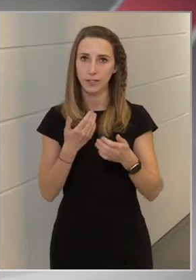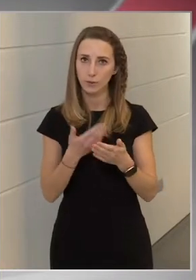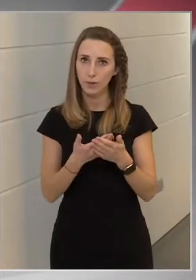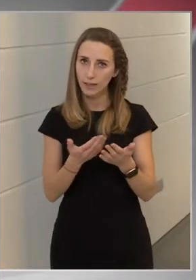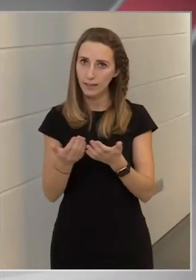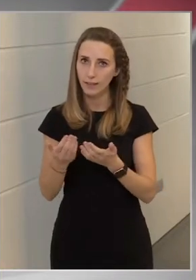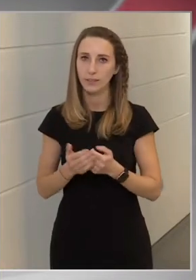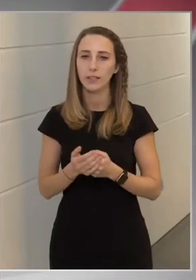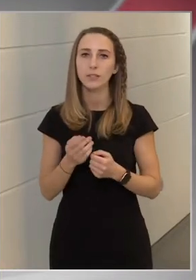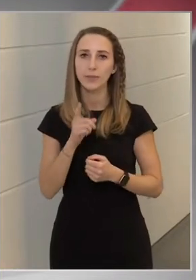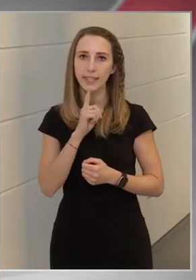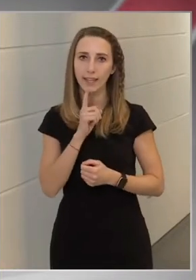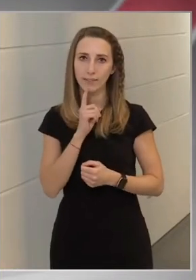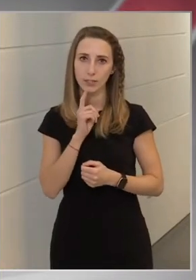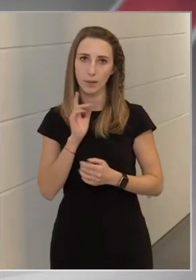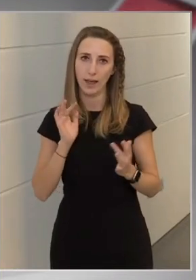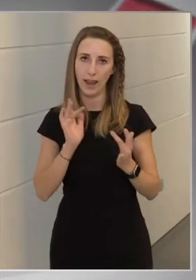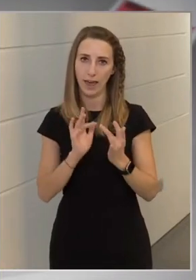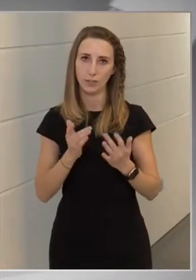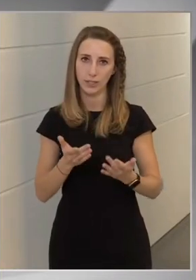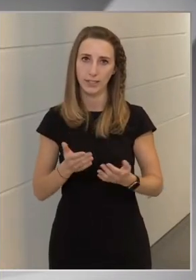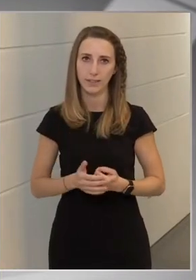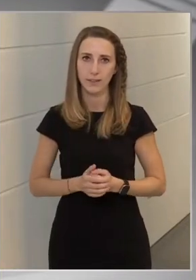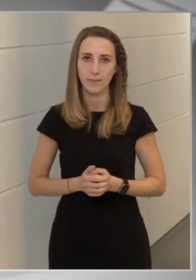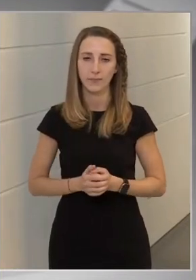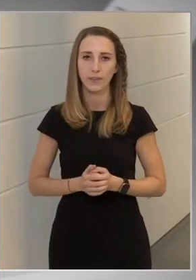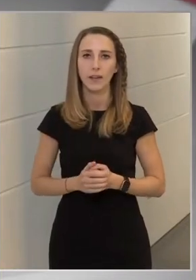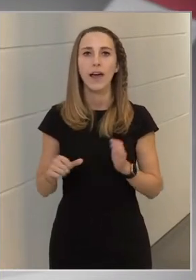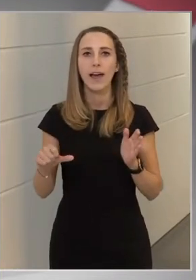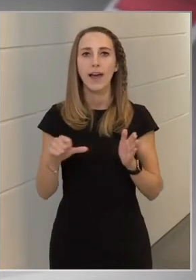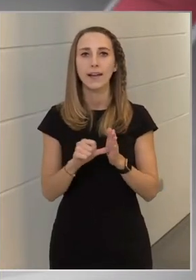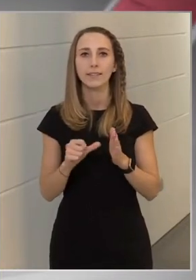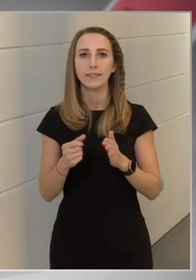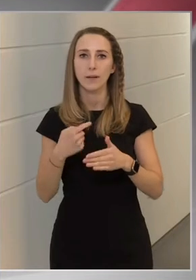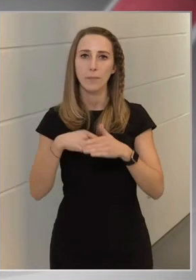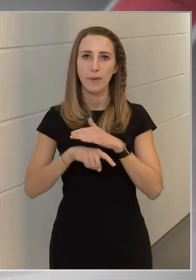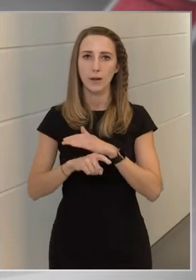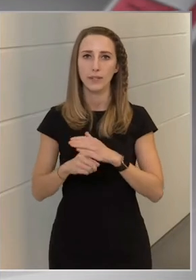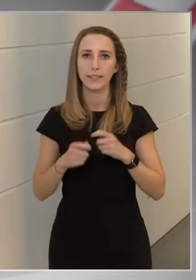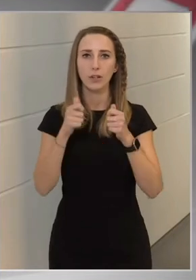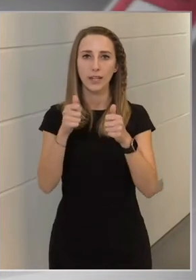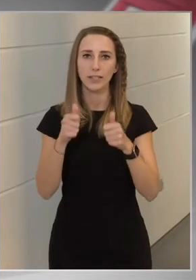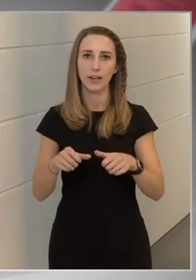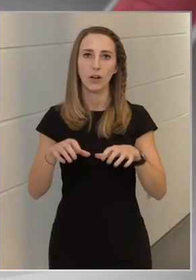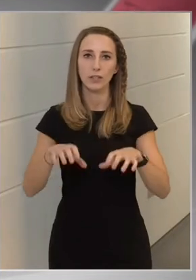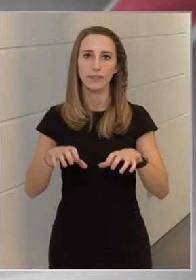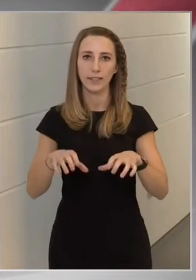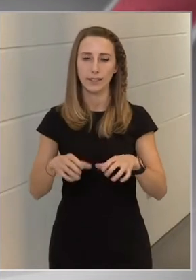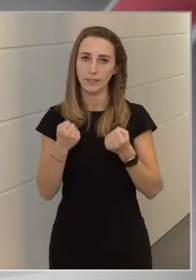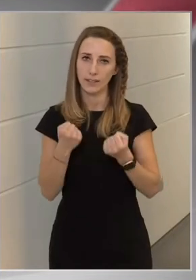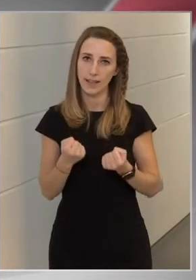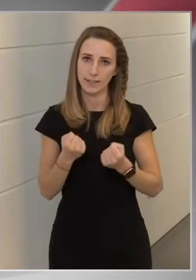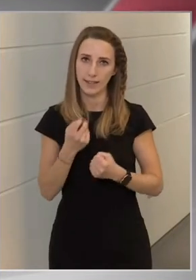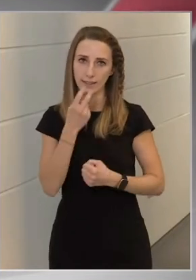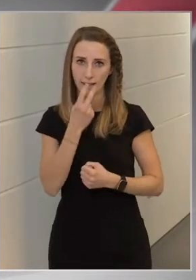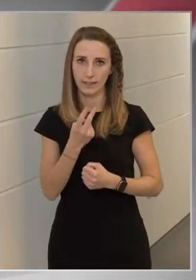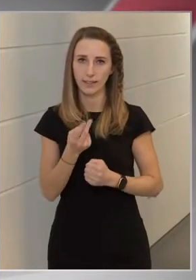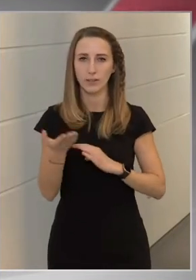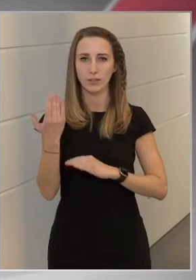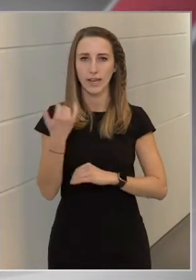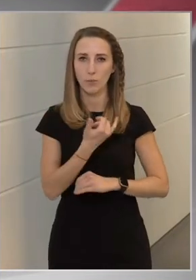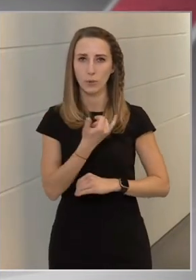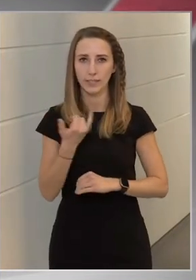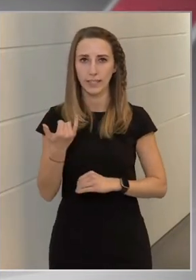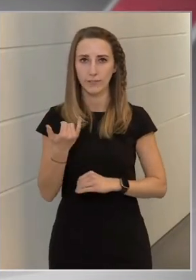legyen, és minél kevesebb ellenségünk. Az ENSZ emberi jogi tanácsának a tevékenysége az nehezen tekinthető az elmúlt